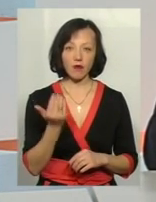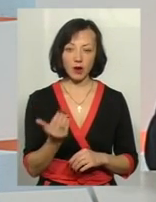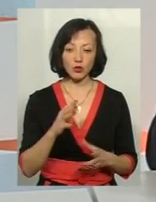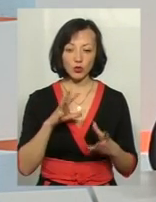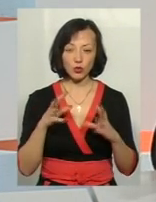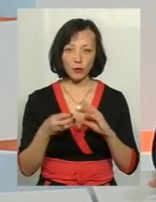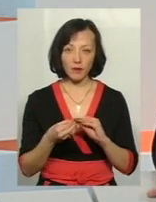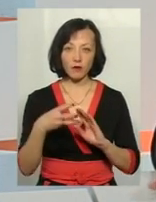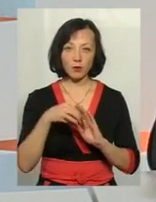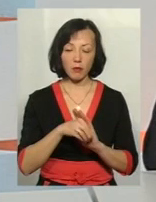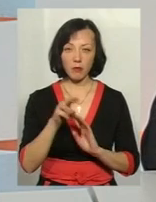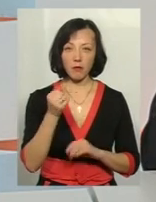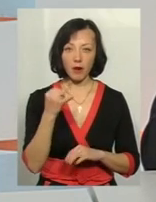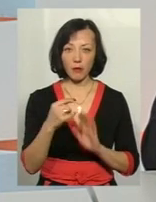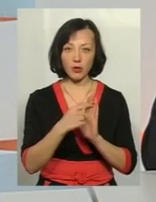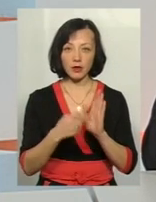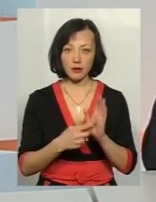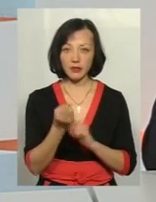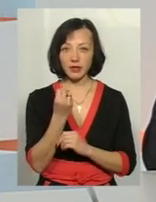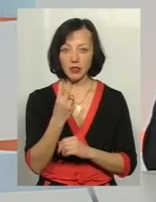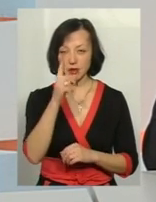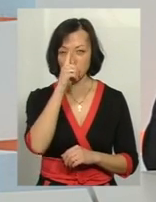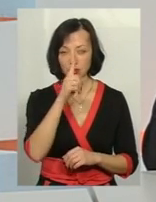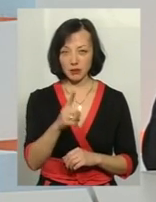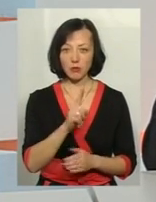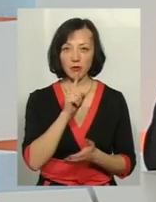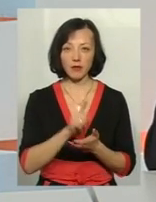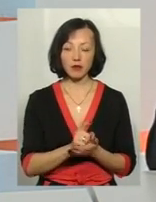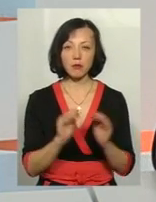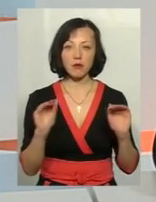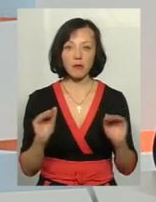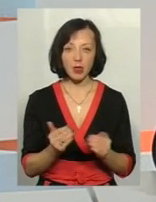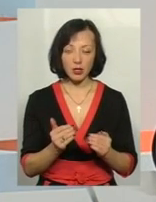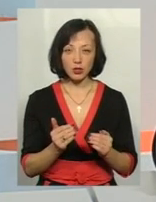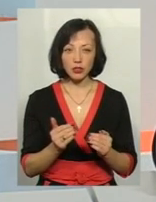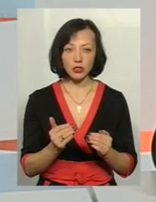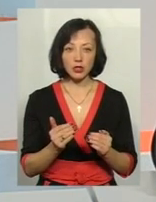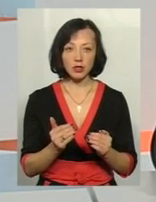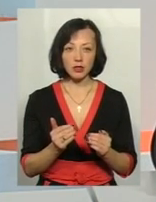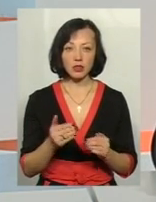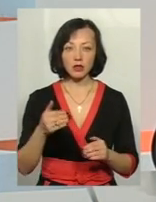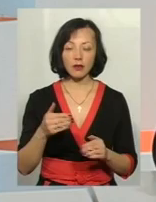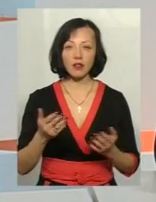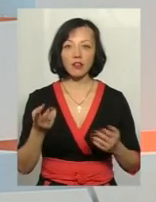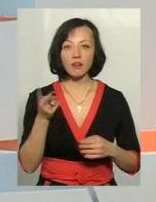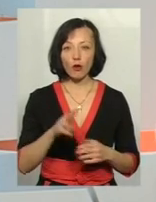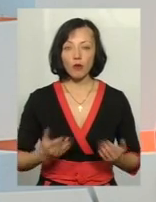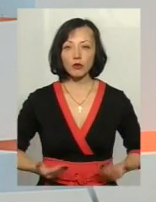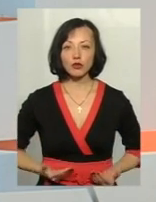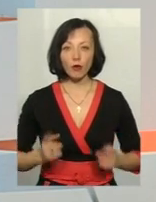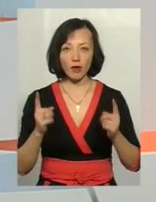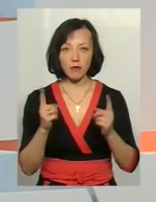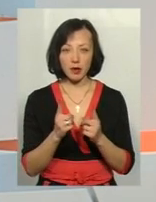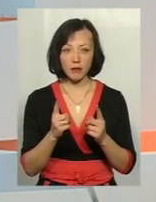сукупно, в тому числі, з паєм, поділеним на 12 місяців, повинен бути менше двох прожиткових мінімалів